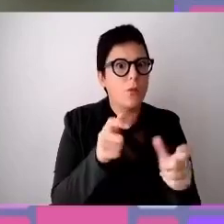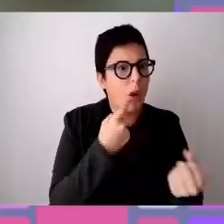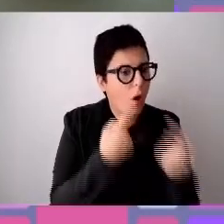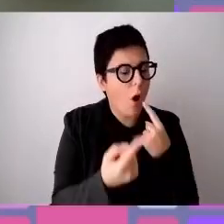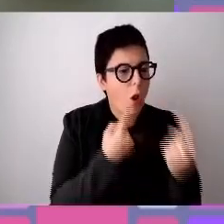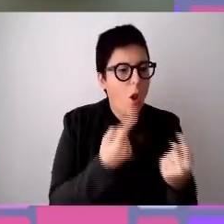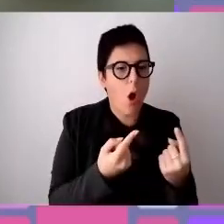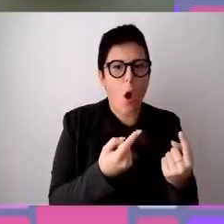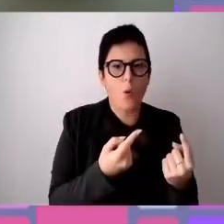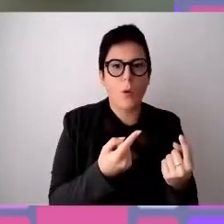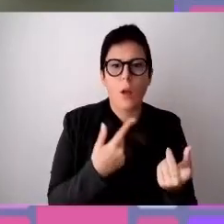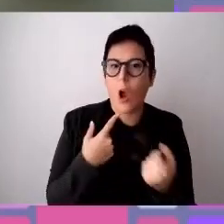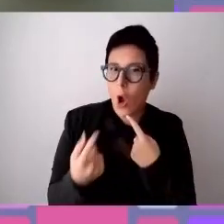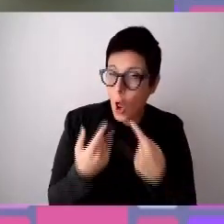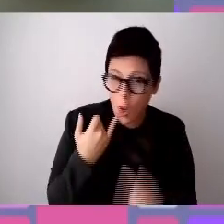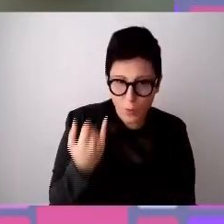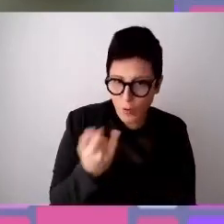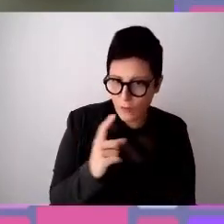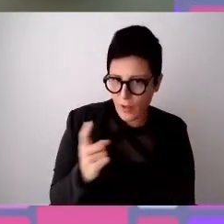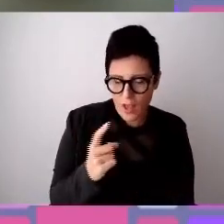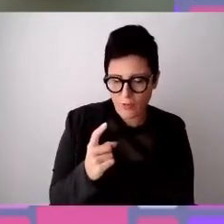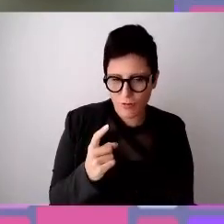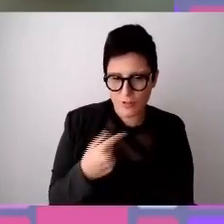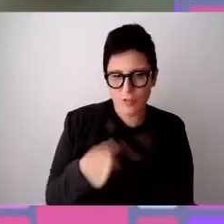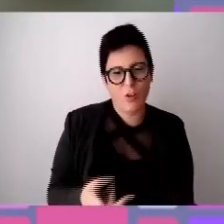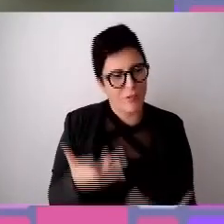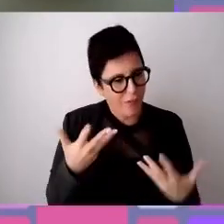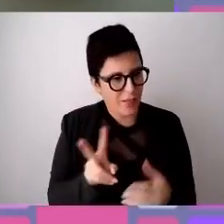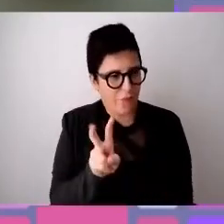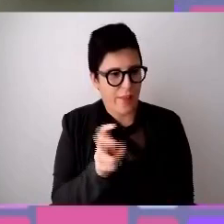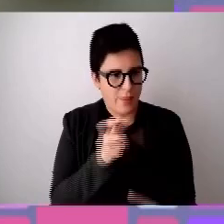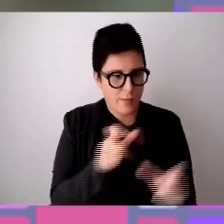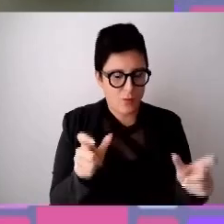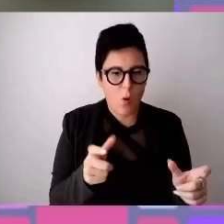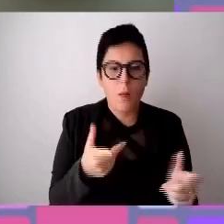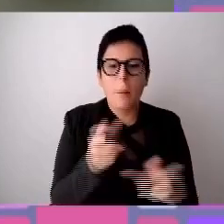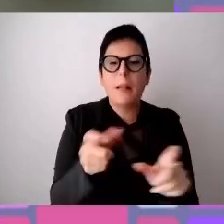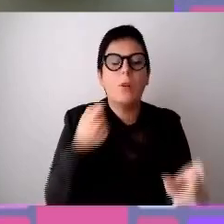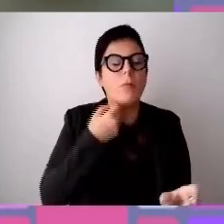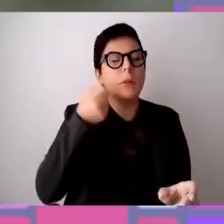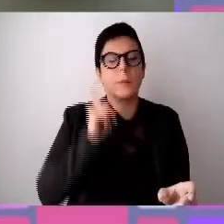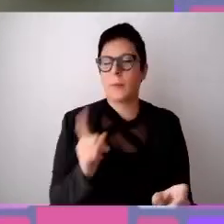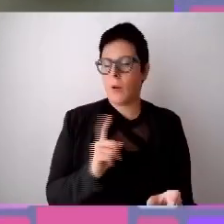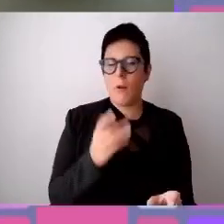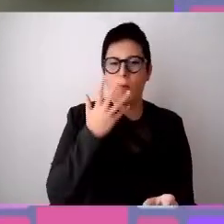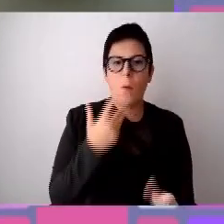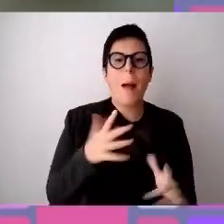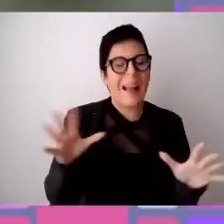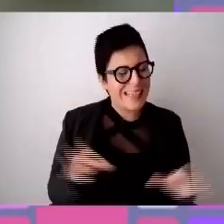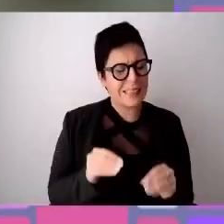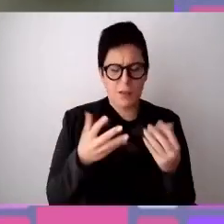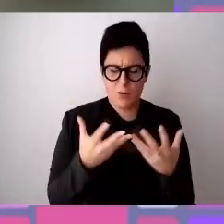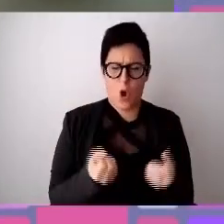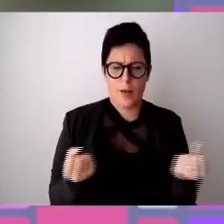Non è facile fare i colloqui, non è facile per le persone essere pronte a farli, però bisogna iniziare. Le cose concrete si fanno, si